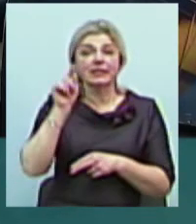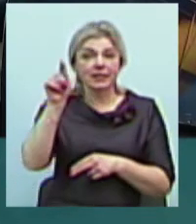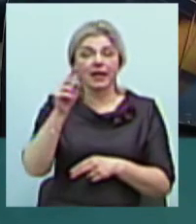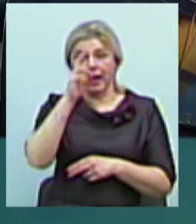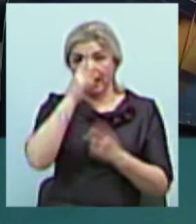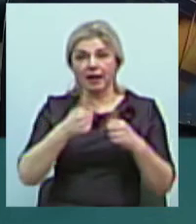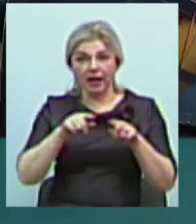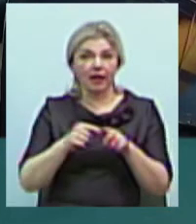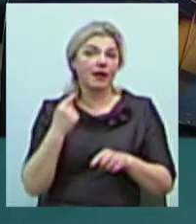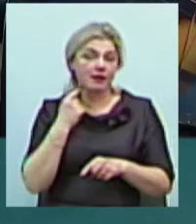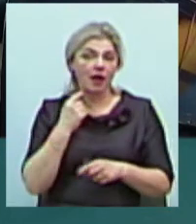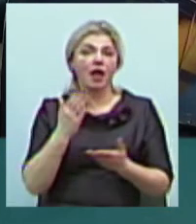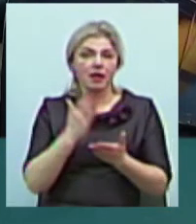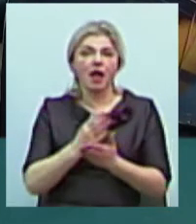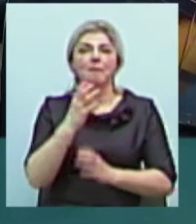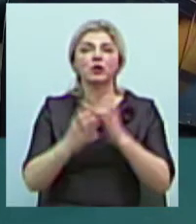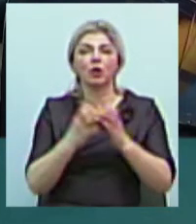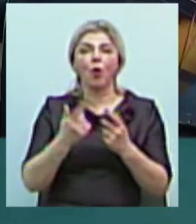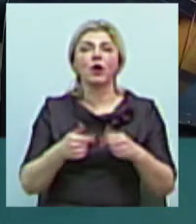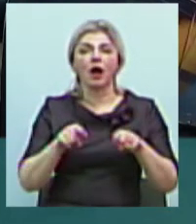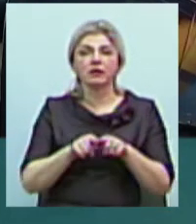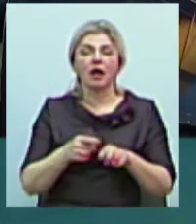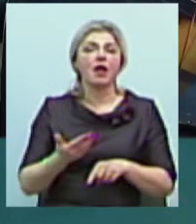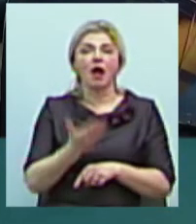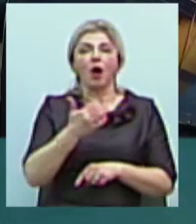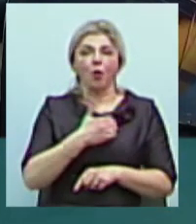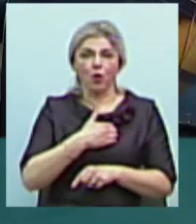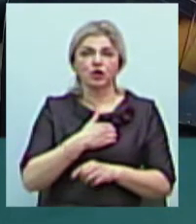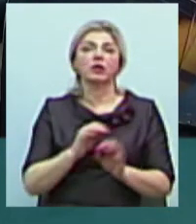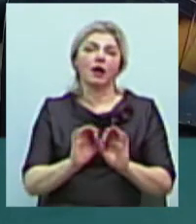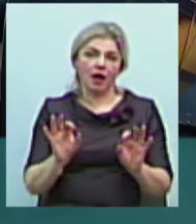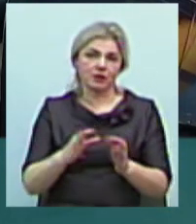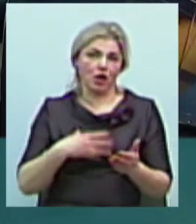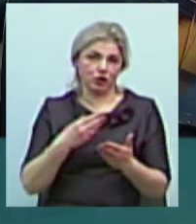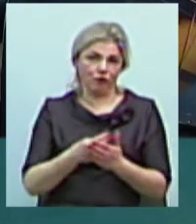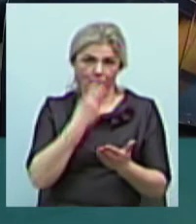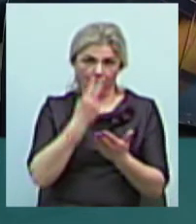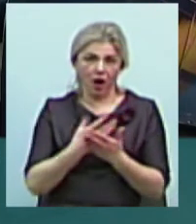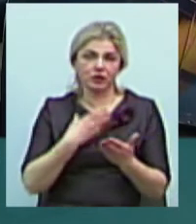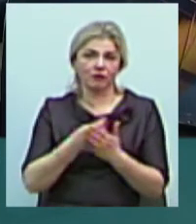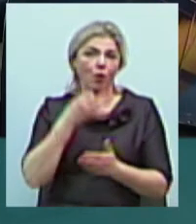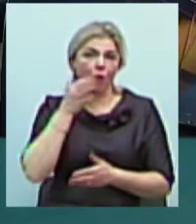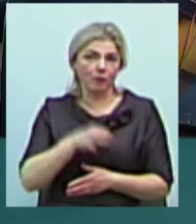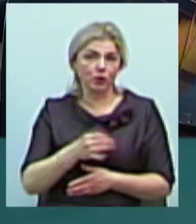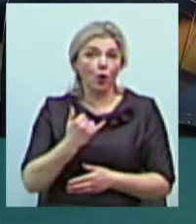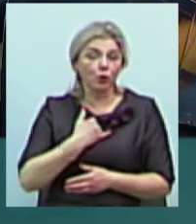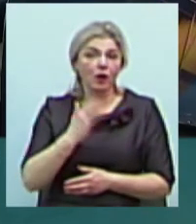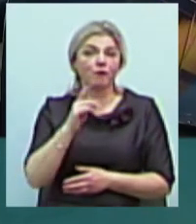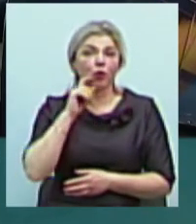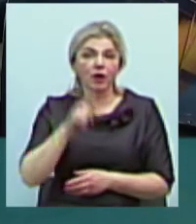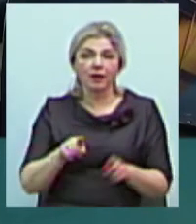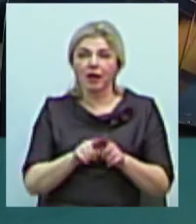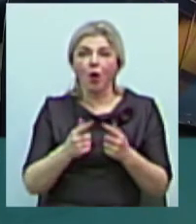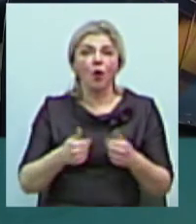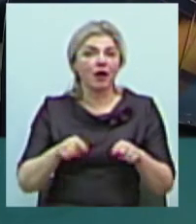існує така міжнародна організація, яка хоче ділитися своїм досвідом. У нас в Україні взагалі немає таких організацій. Вони не